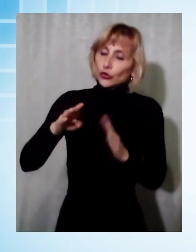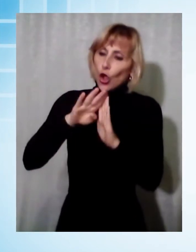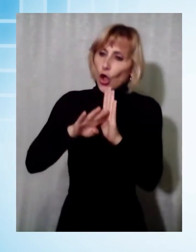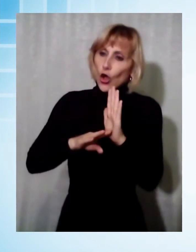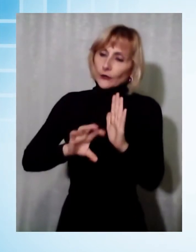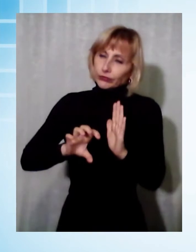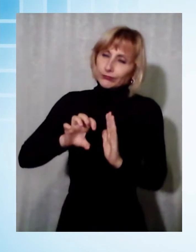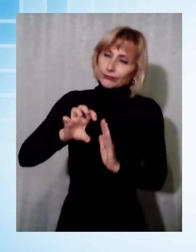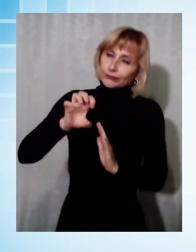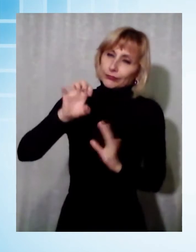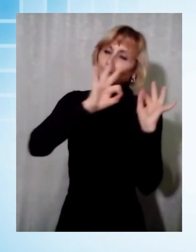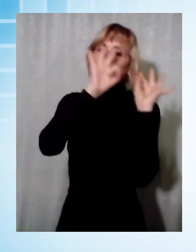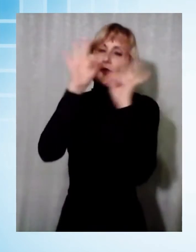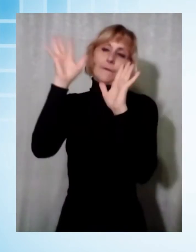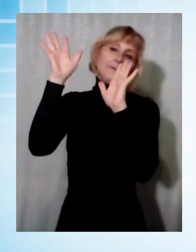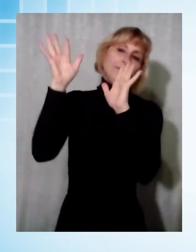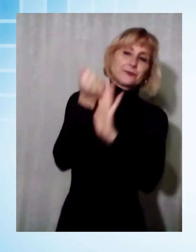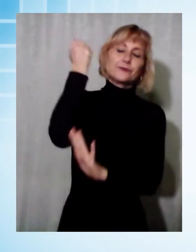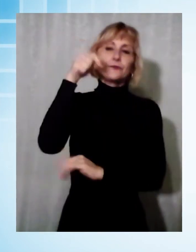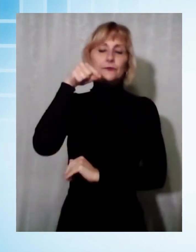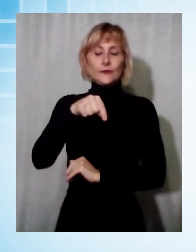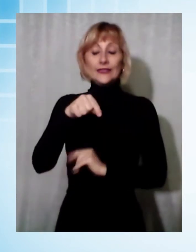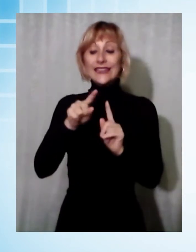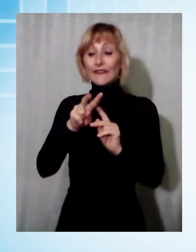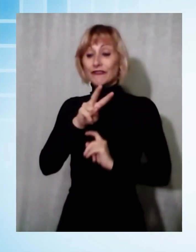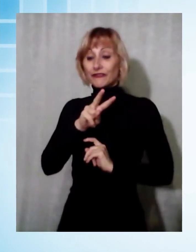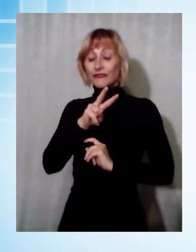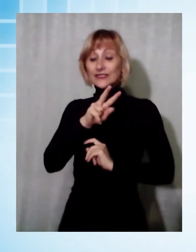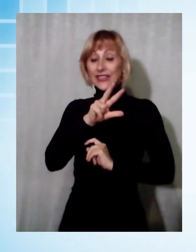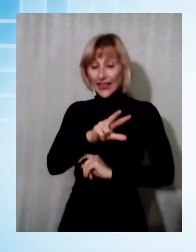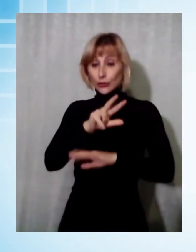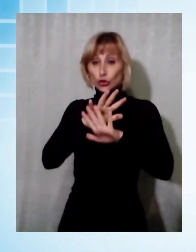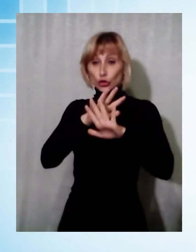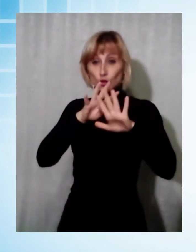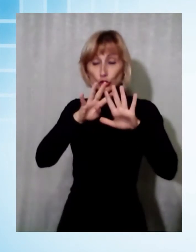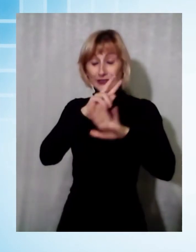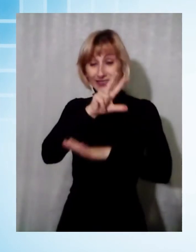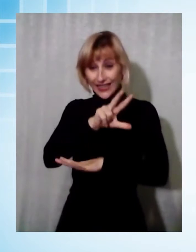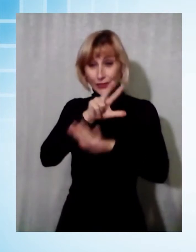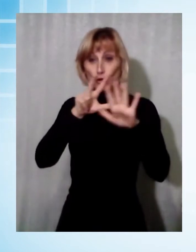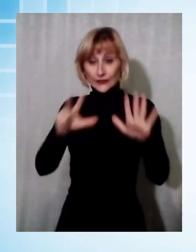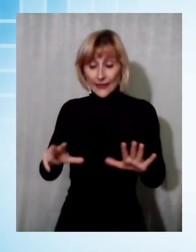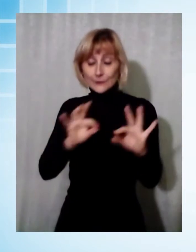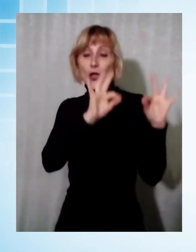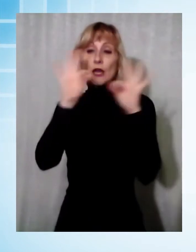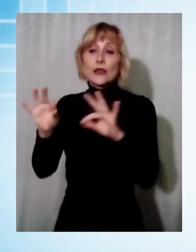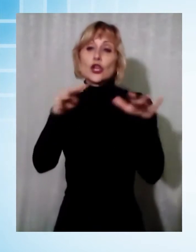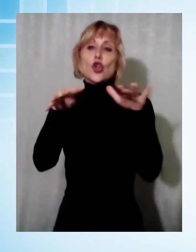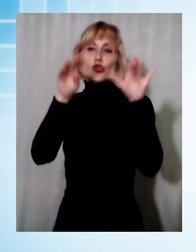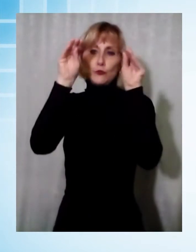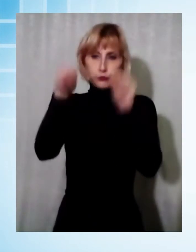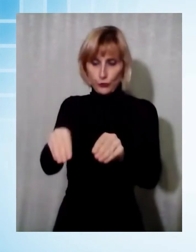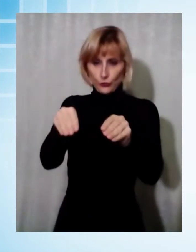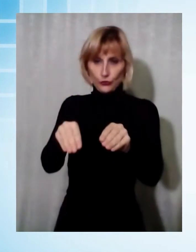scalando ben 29 posizioni e passando così dal 38esimo al nono posto. Un balzo in avanti che ha consentito ad Alto